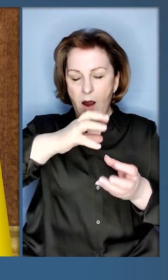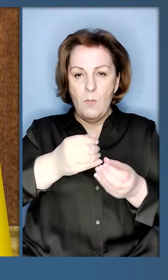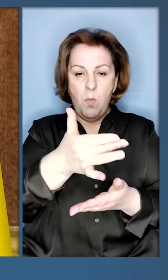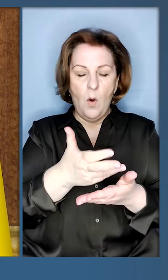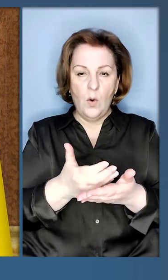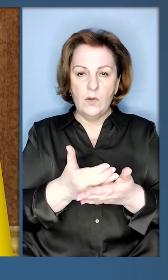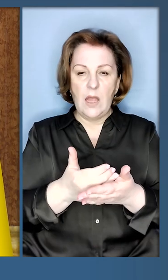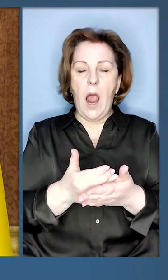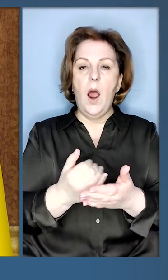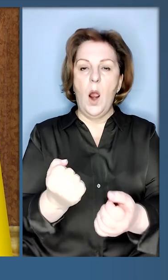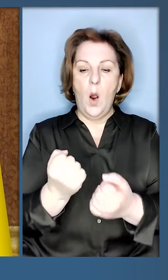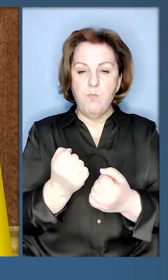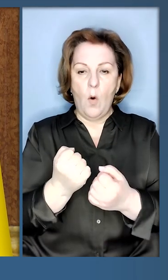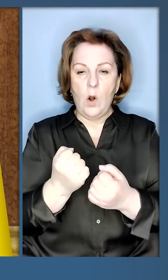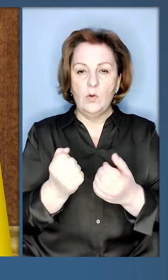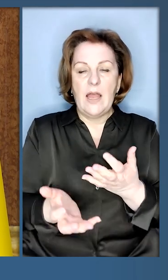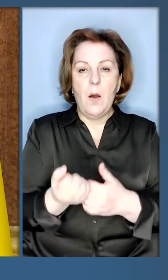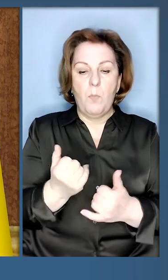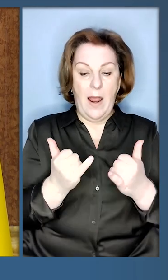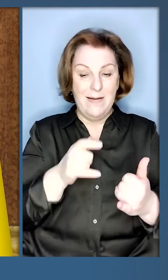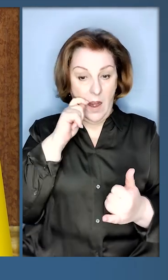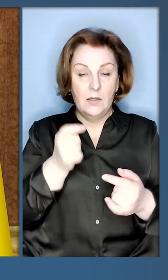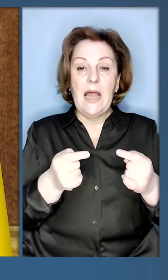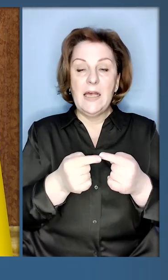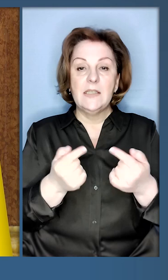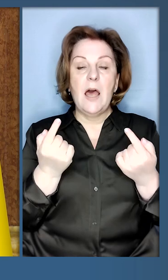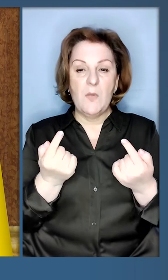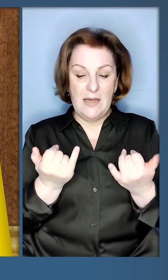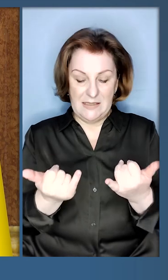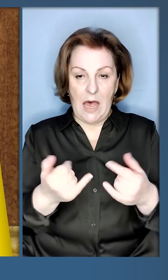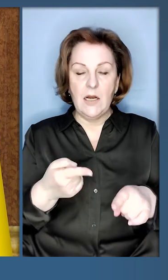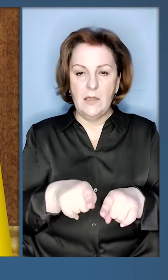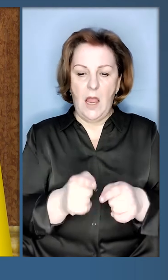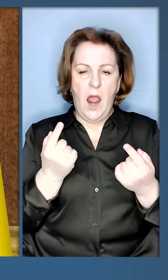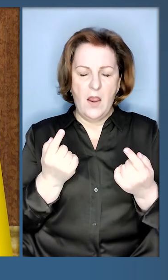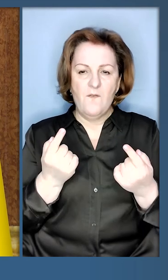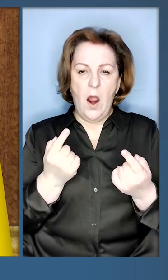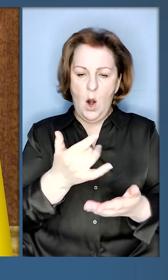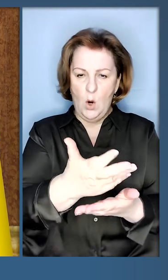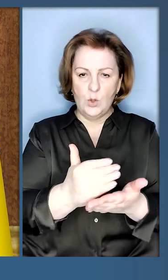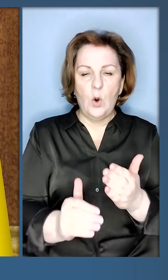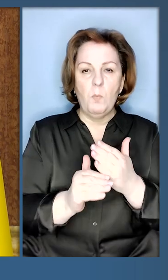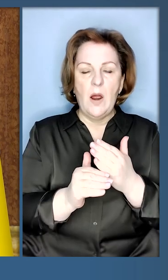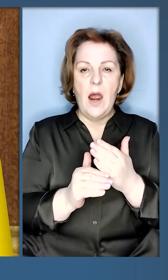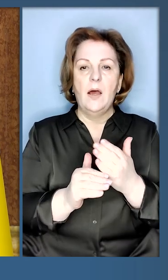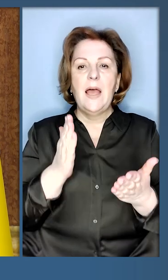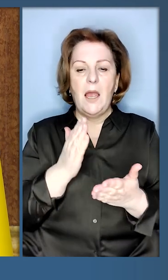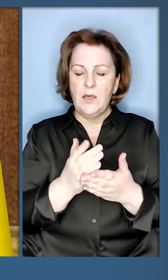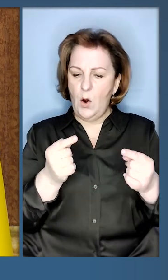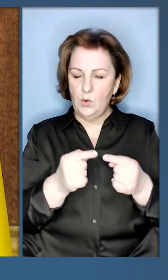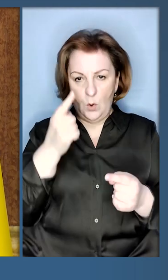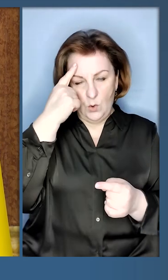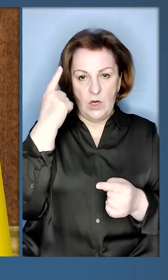оборонної підтримки для України. І саме зараз такий вагомий пакет є однозначним сигналом, що